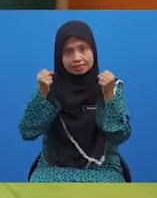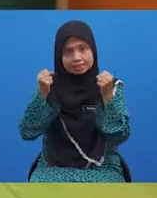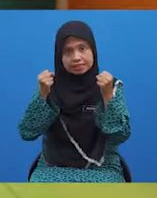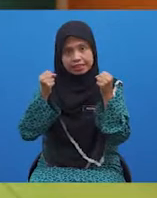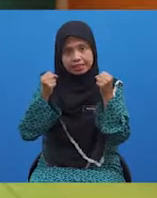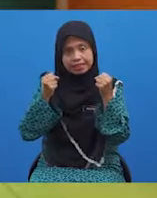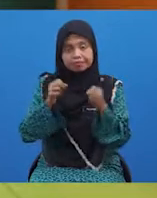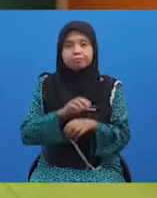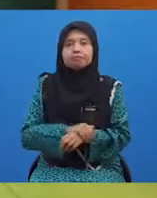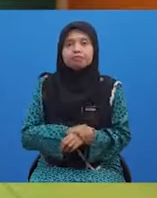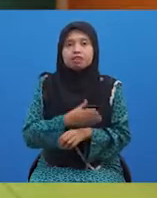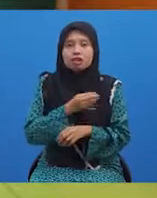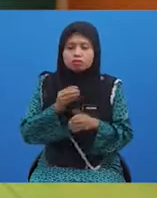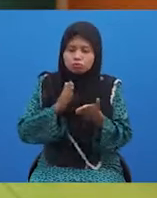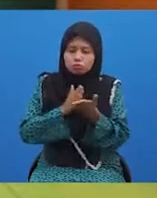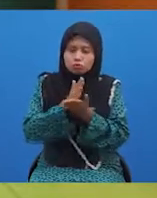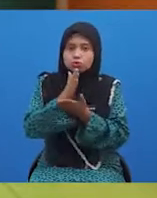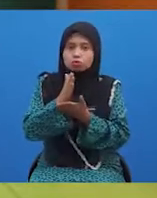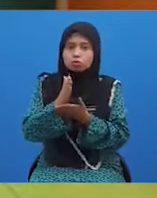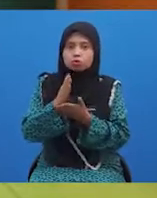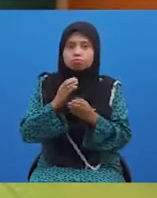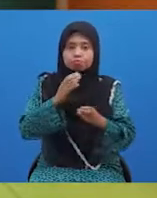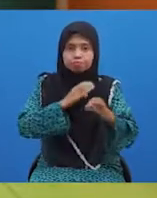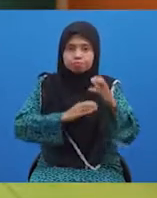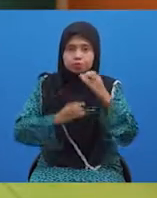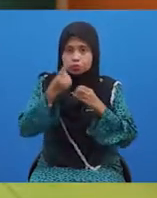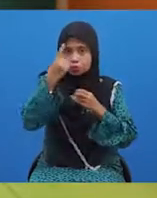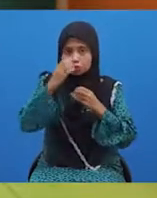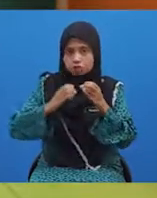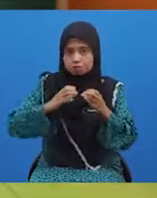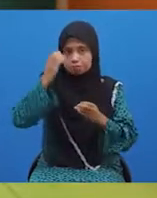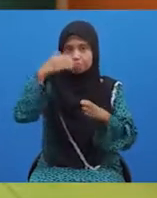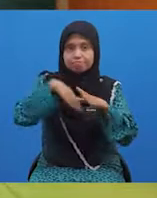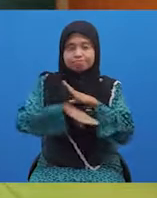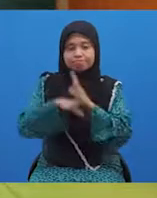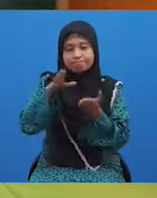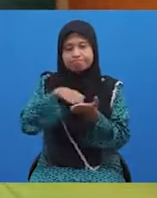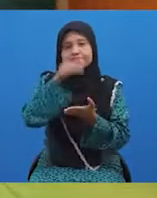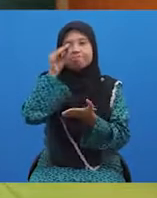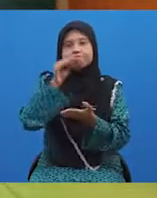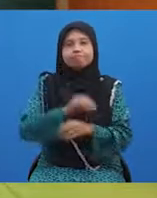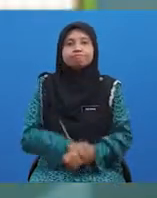dan fizikal dan terus bertekad untuk cemelang dalam pelajaran.